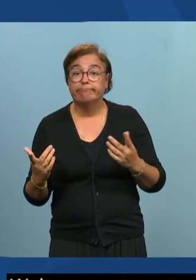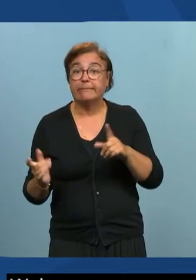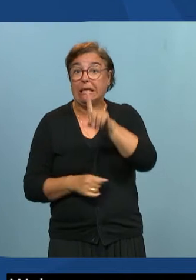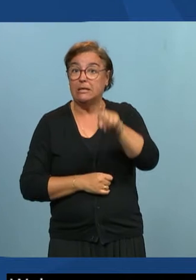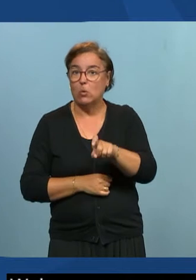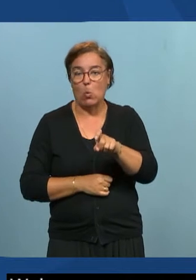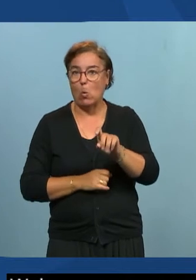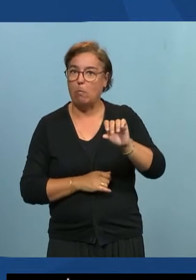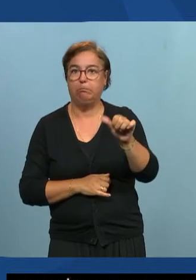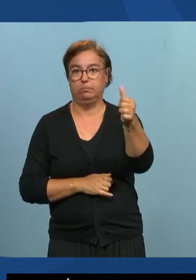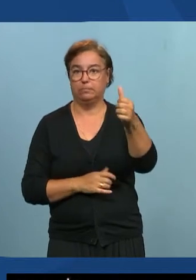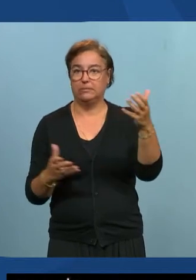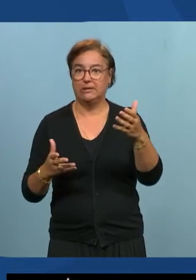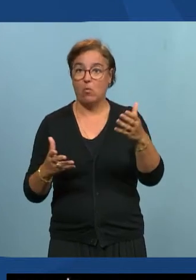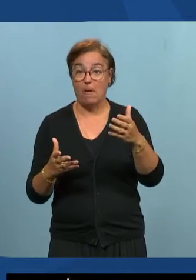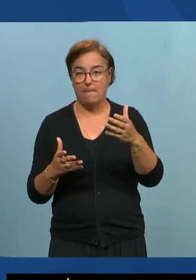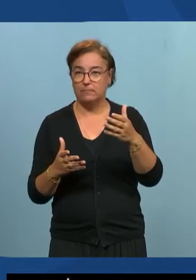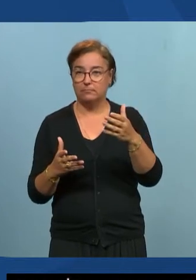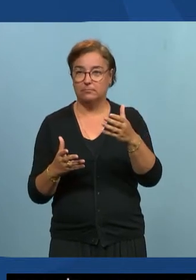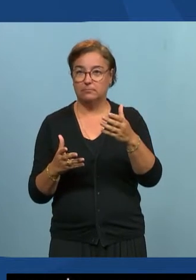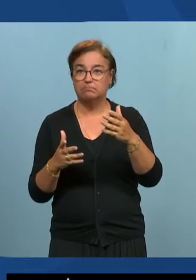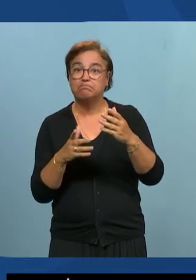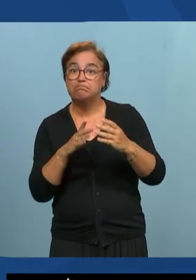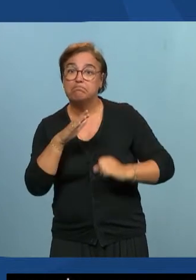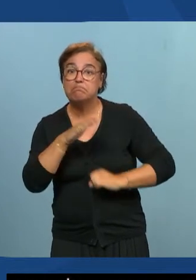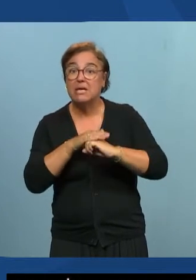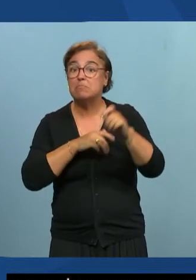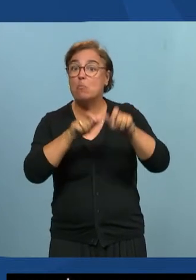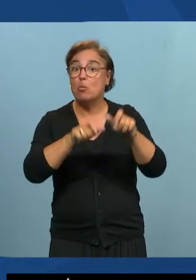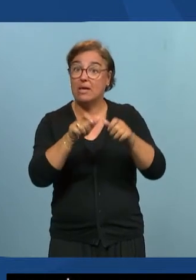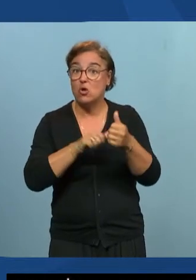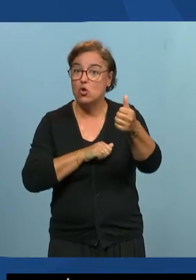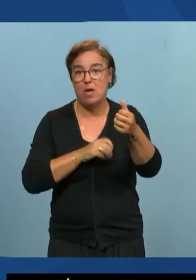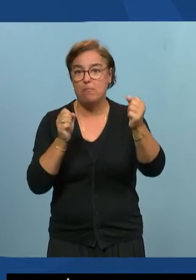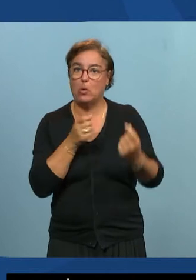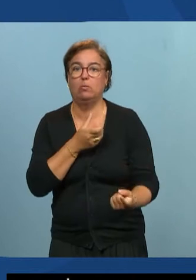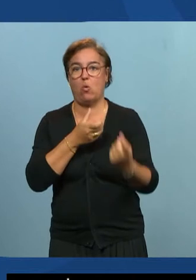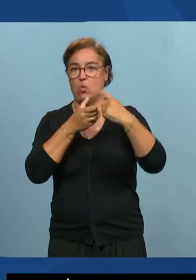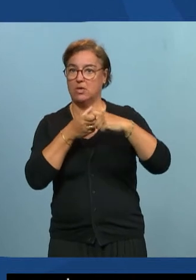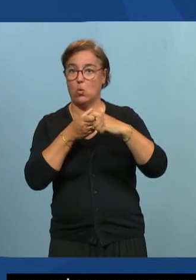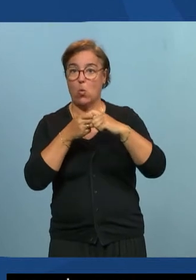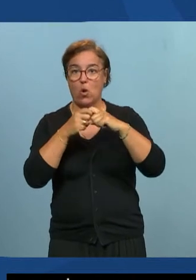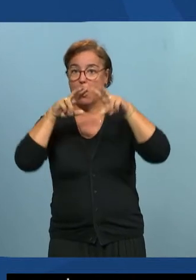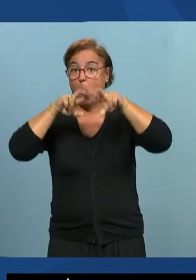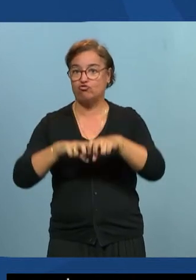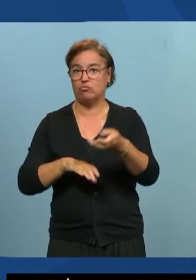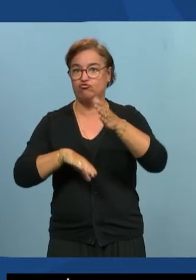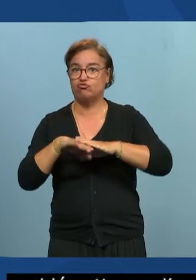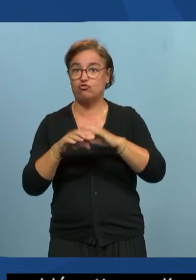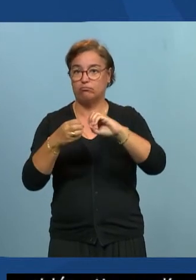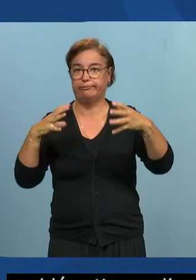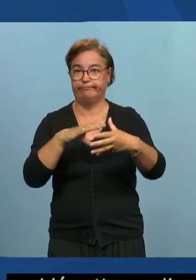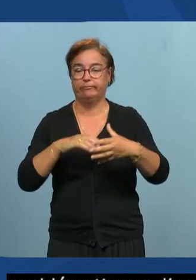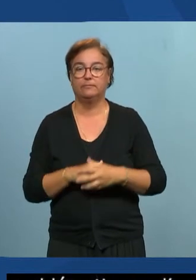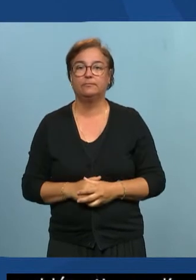'un maximum de personnes puissent accéder au web. Et en guise de point de départ, je ne sais pas si ça va bien, Annie, si